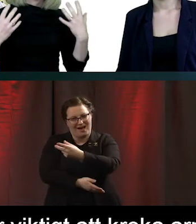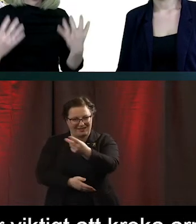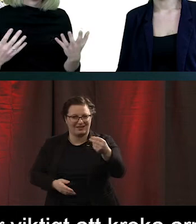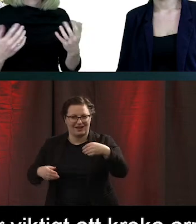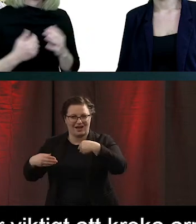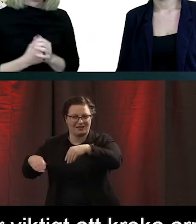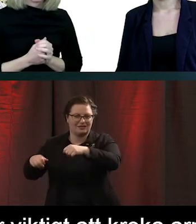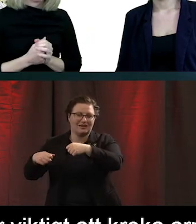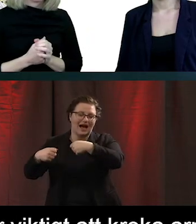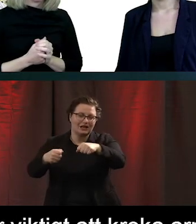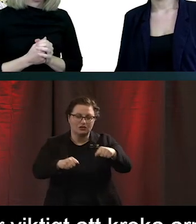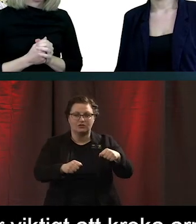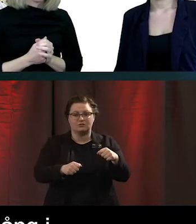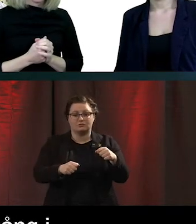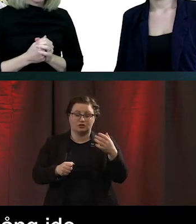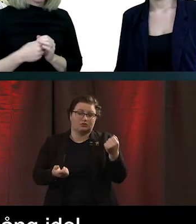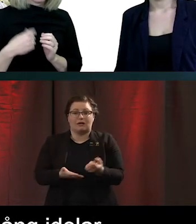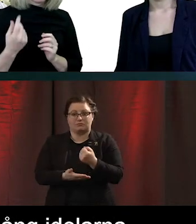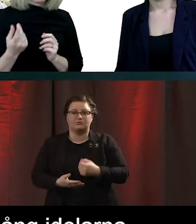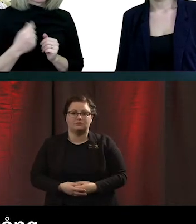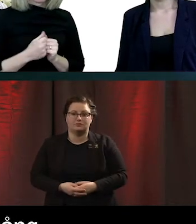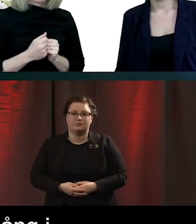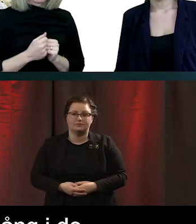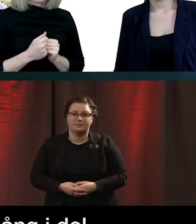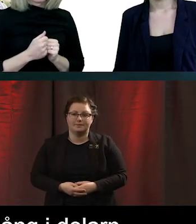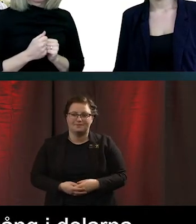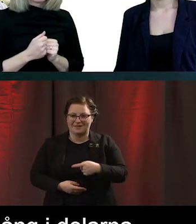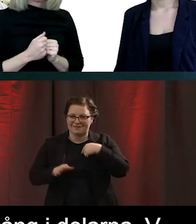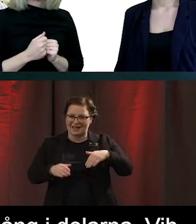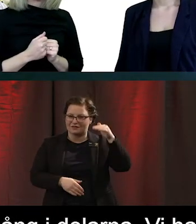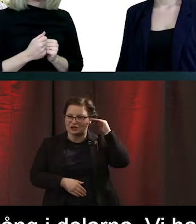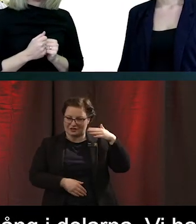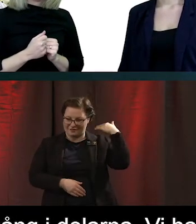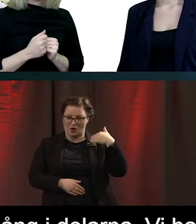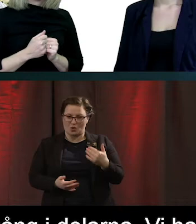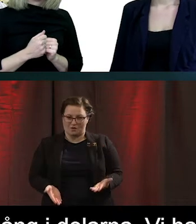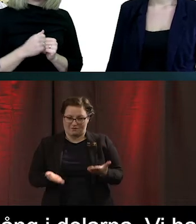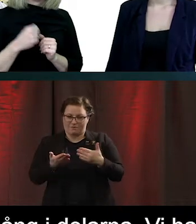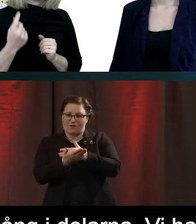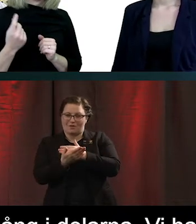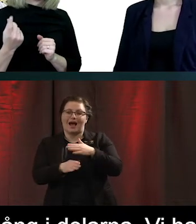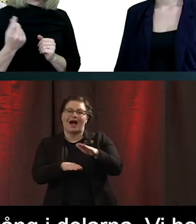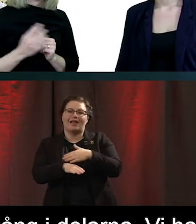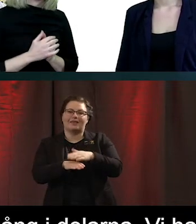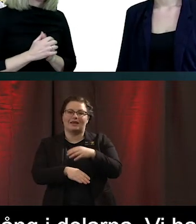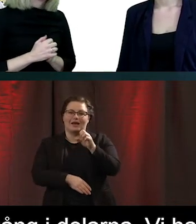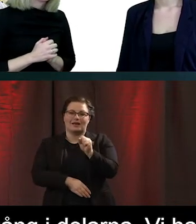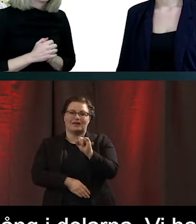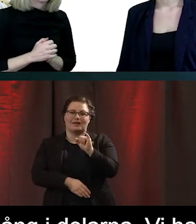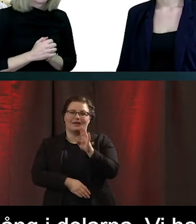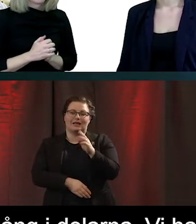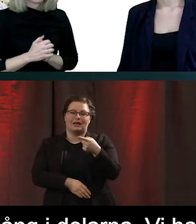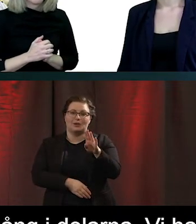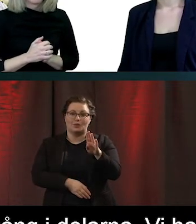få framgång i de här delarna. Och vi har ju lyssnat på Katarina Gidlund tidigare idag. Och det var när vi lyssnade på henne